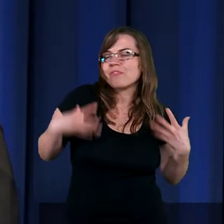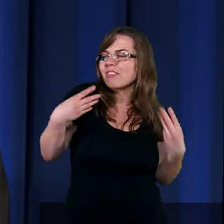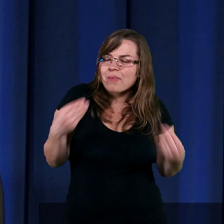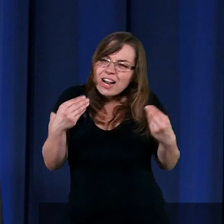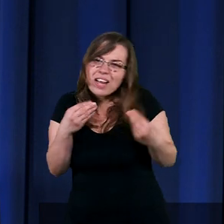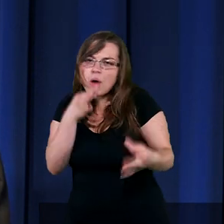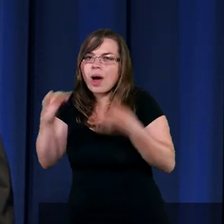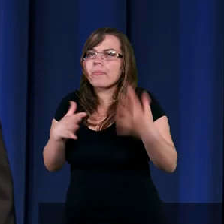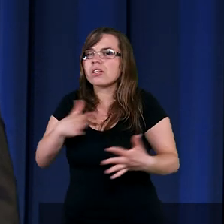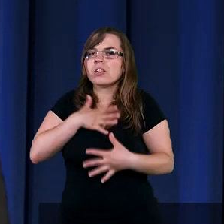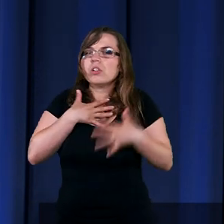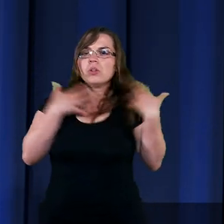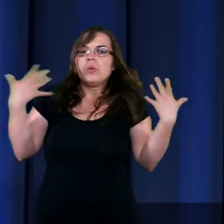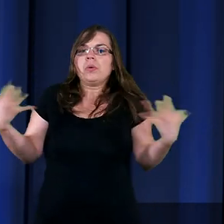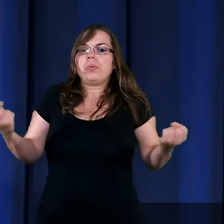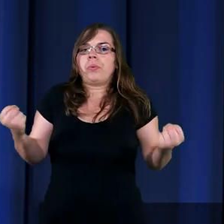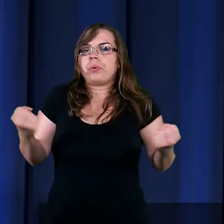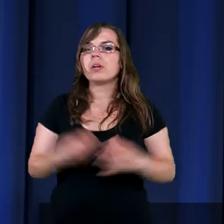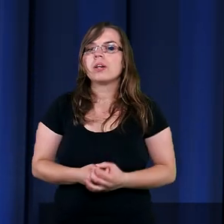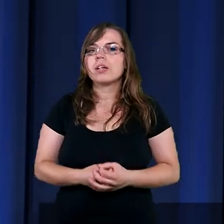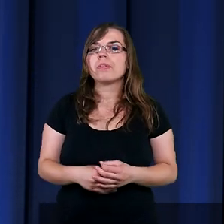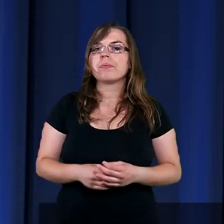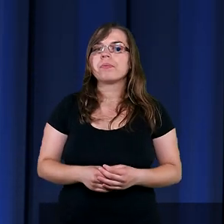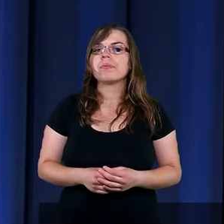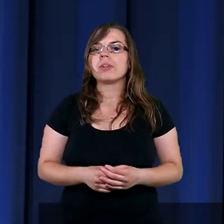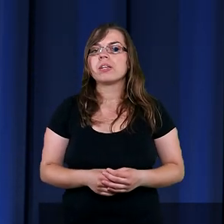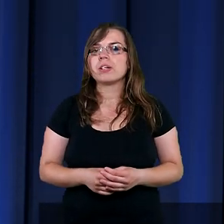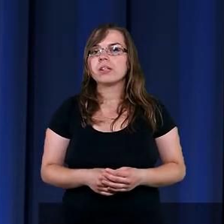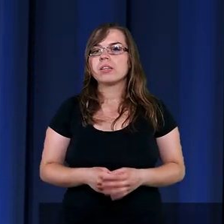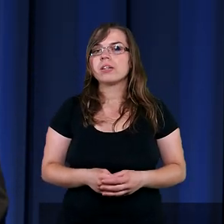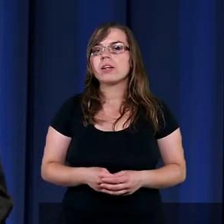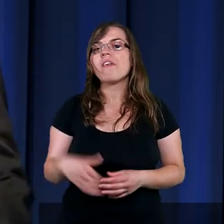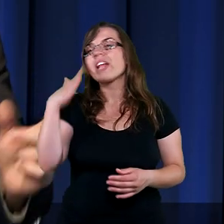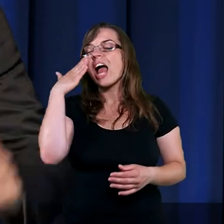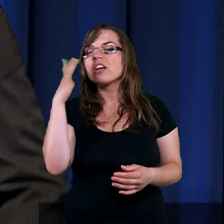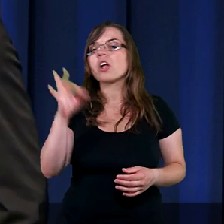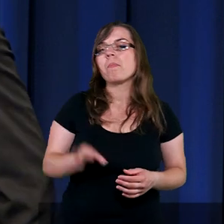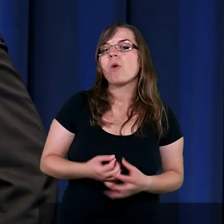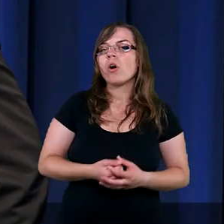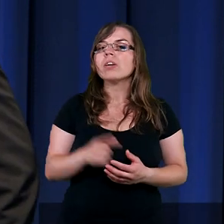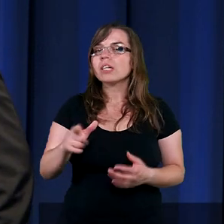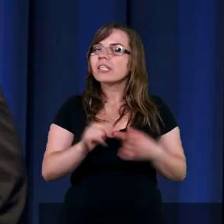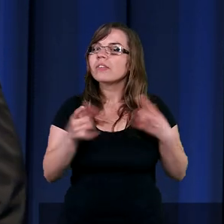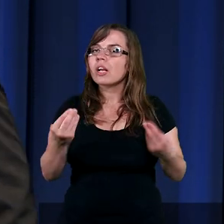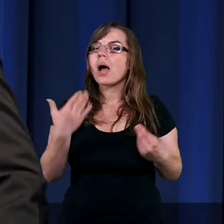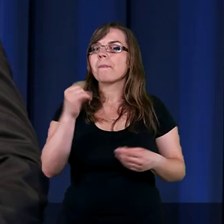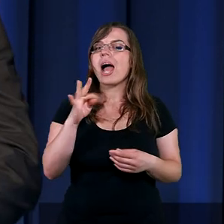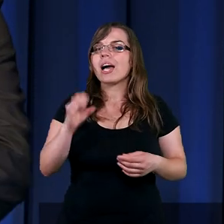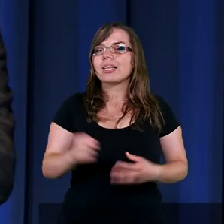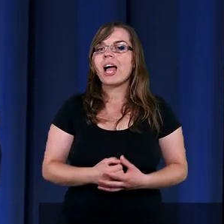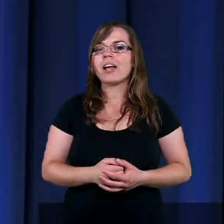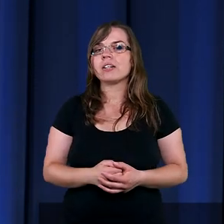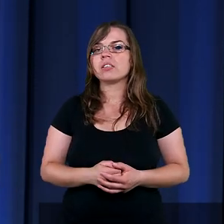pieśń. Ale pastorze, widelec? Widelec? Wiecie, bo widelec, bo Marta,